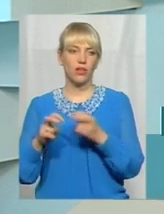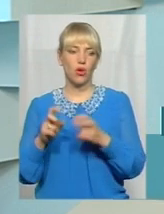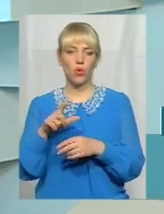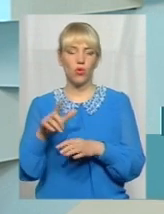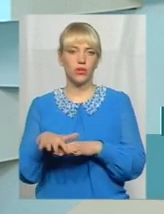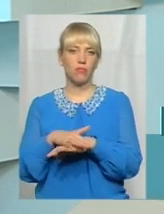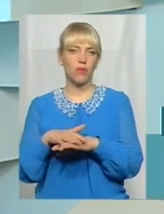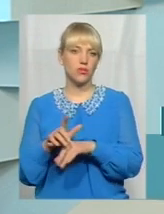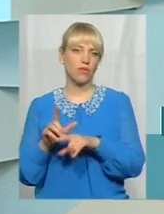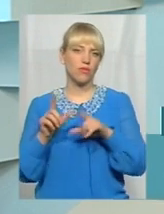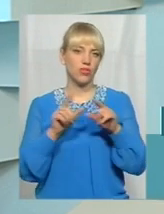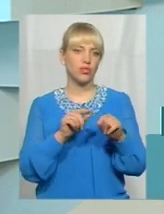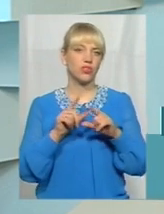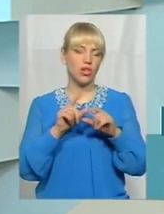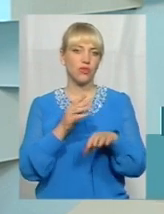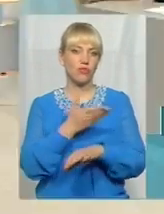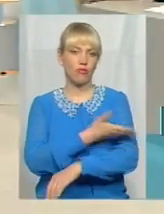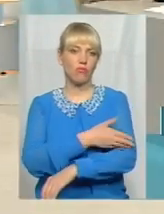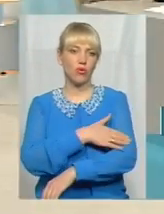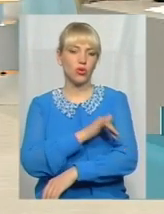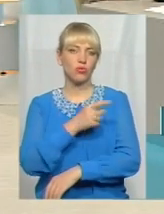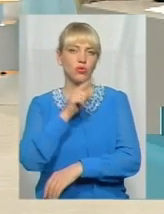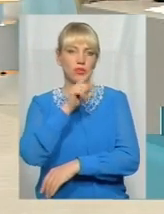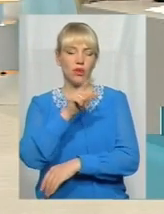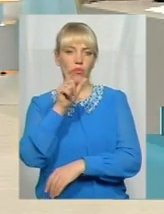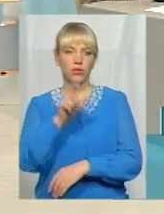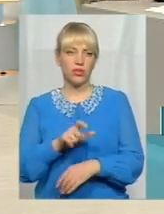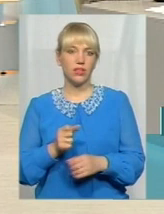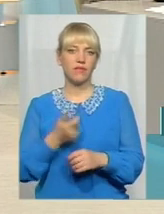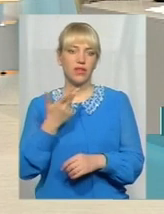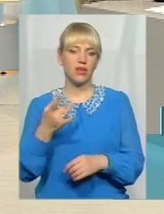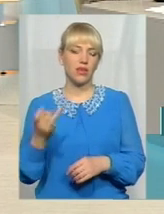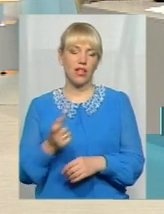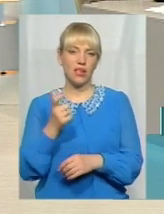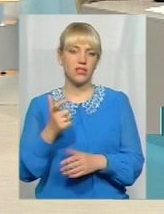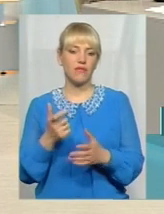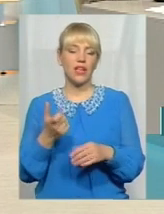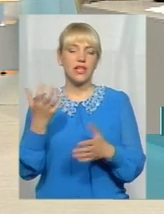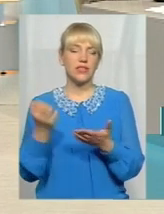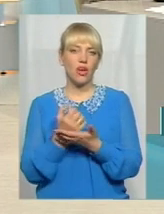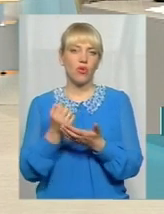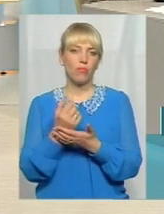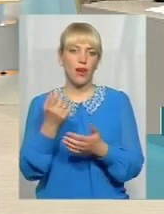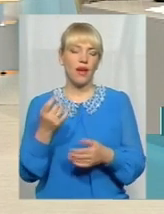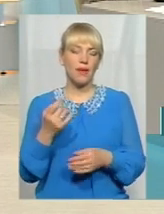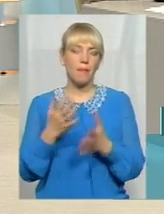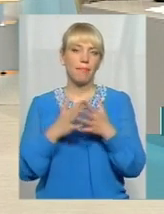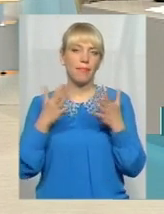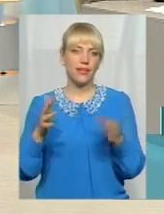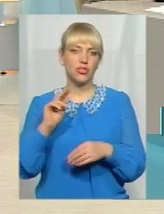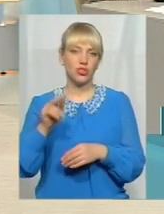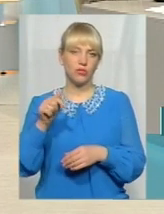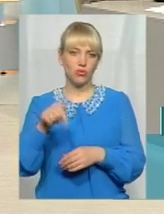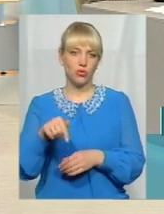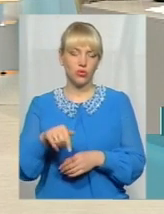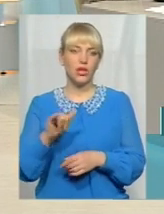виїжджають в Польщу, тому що там людина все одно в декілька разів більше заробляє, ніж вона заробляє тут. І якраз